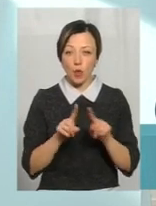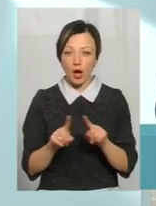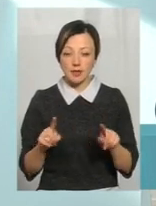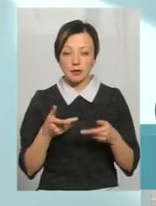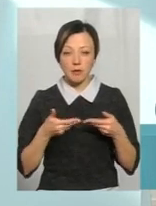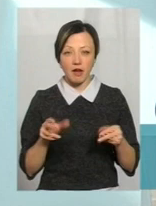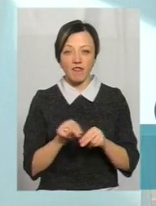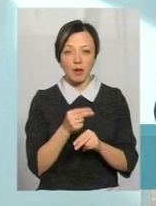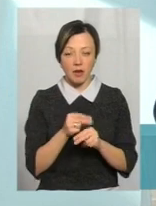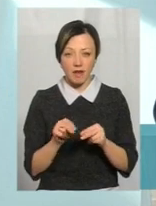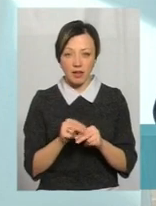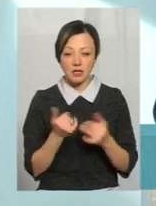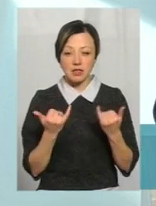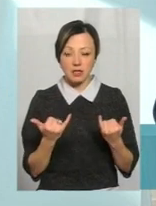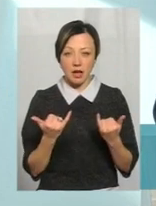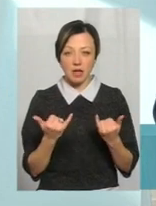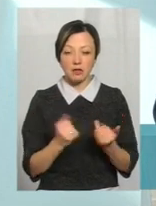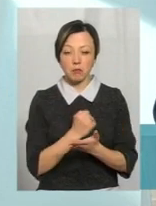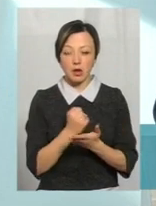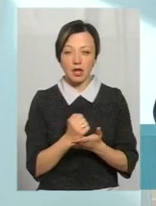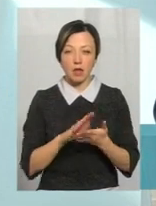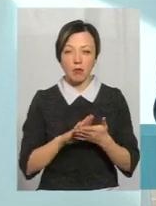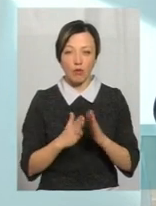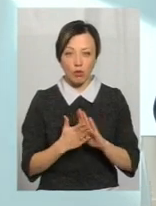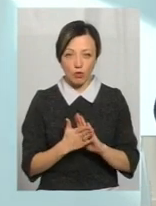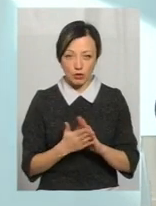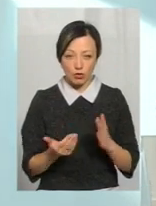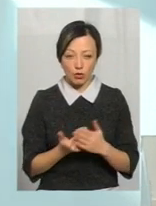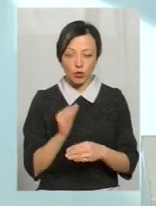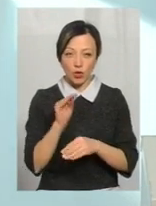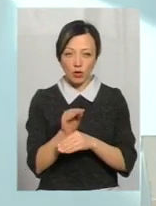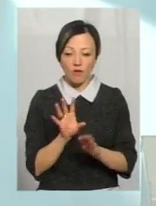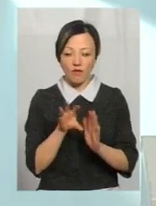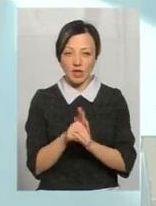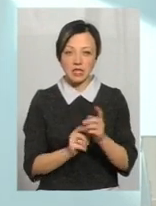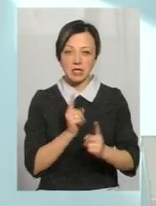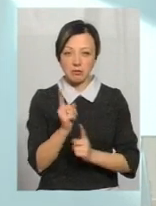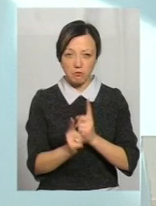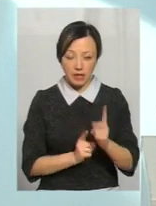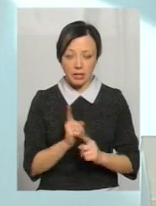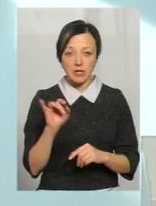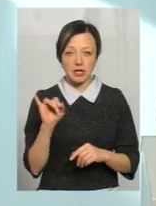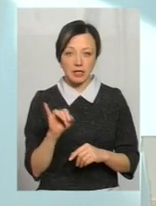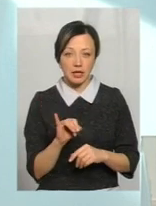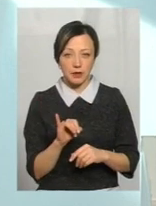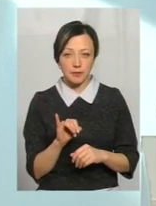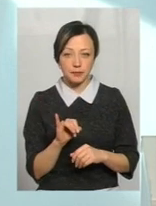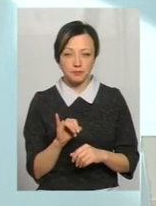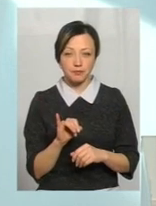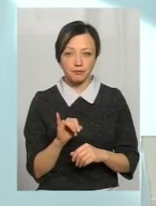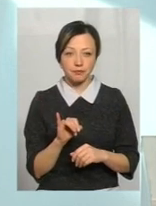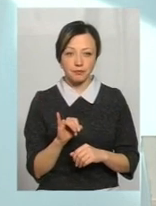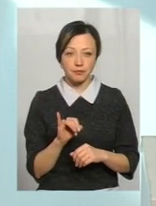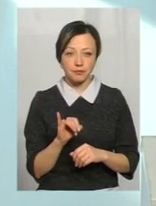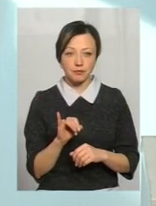виправили. Зараз ми прийняли це положення, додатково внесли зміни в дане положення. Ну, і, по